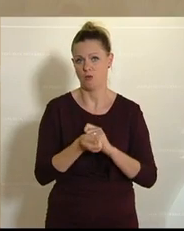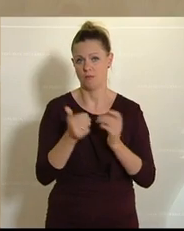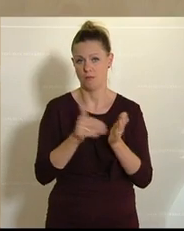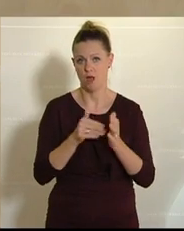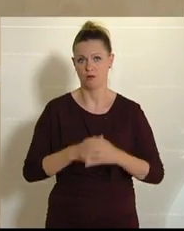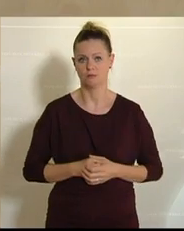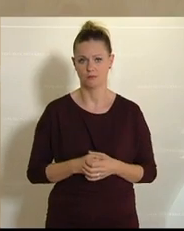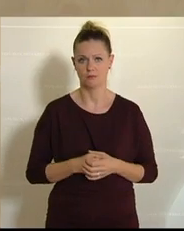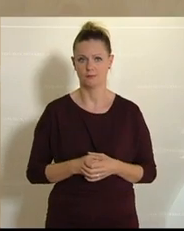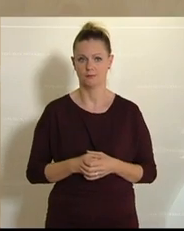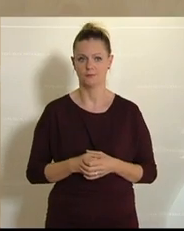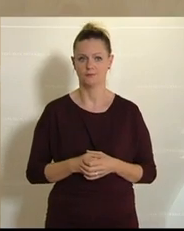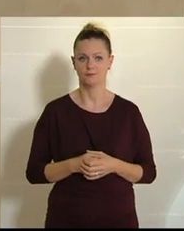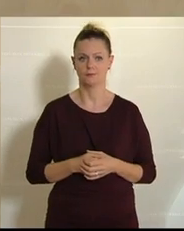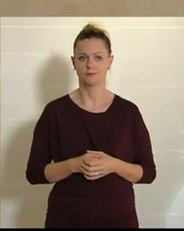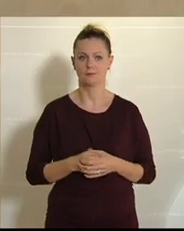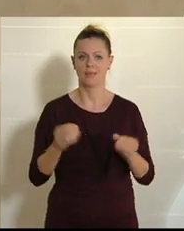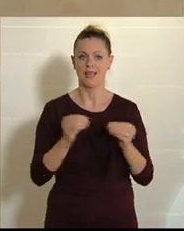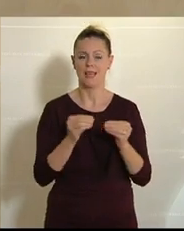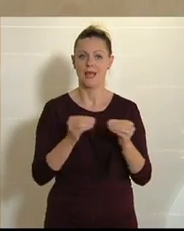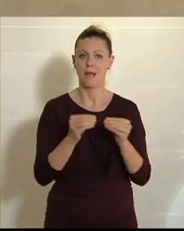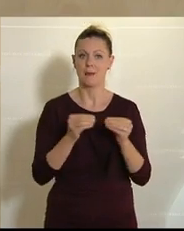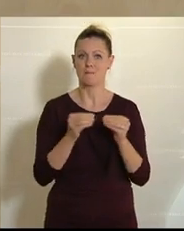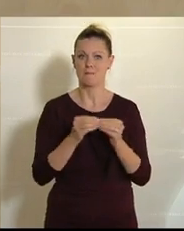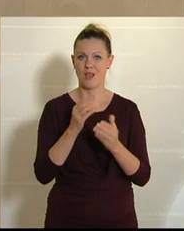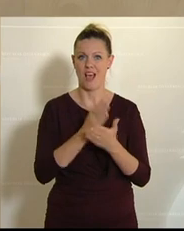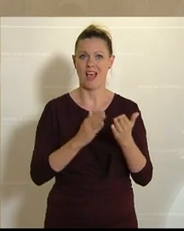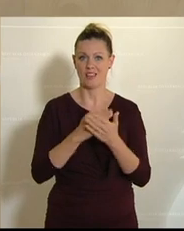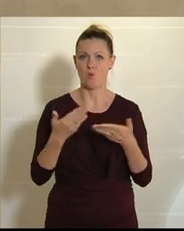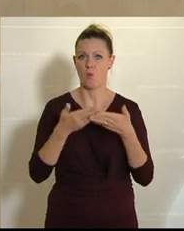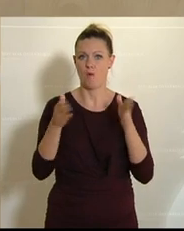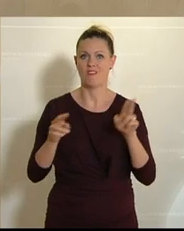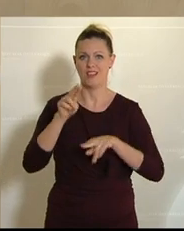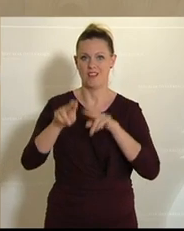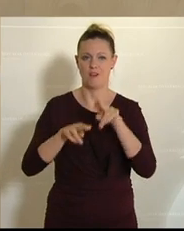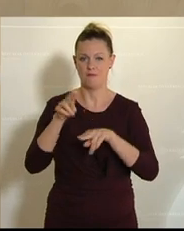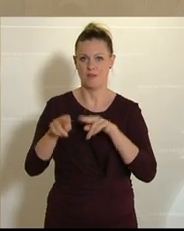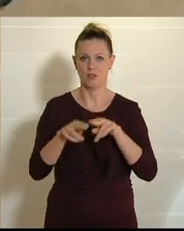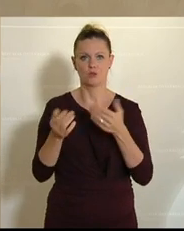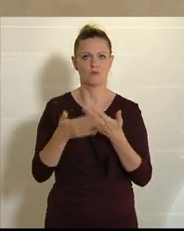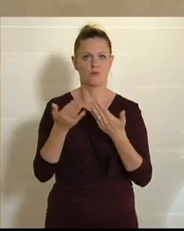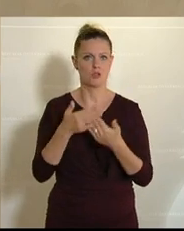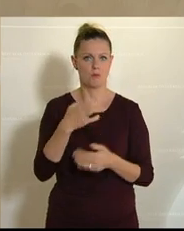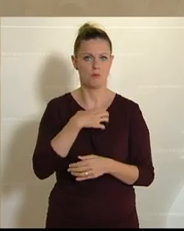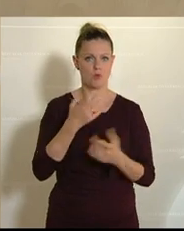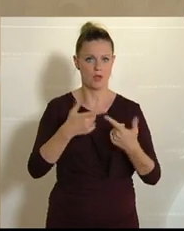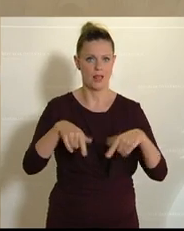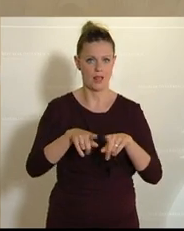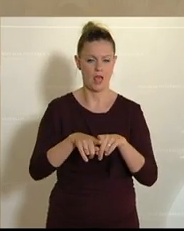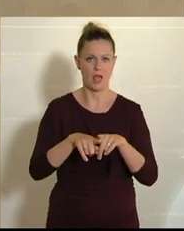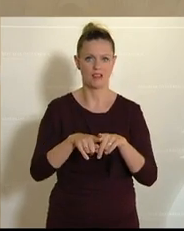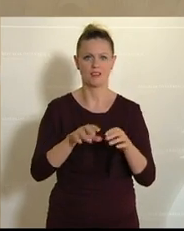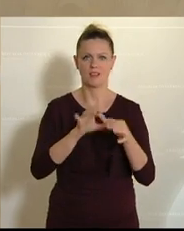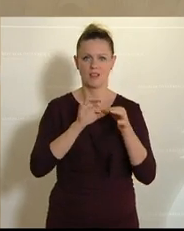Die Steigerung des Bio-Anteils in der öffentlichen Verpflegung, so wie es Burgenland und der